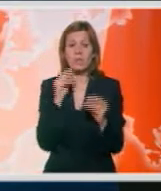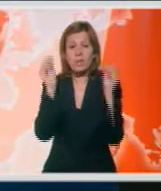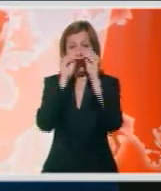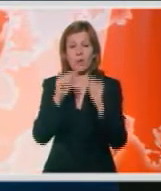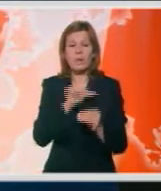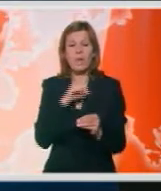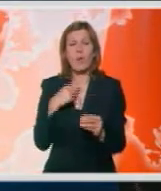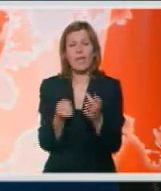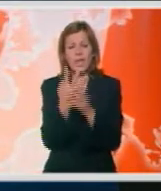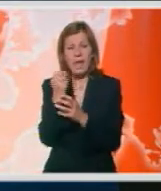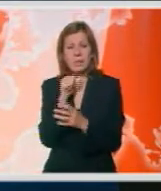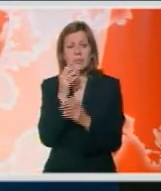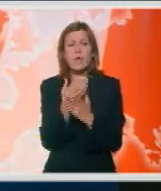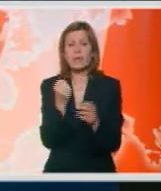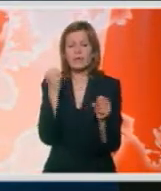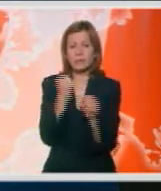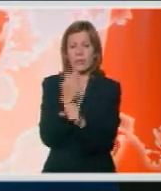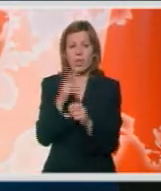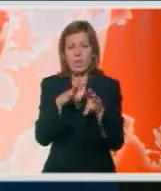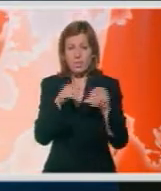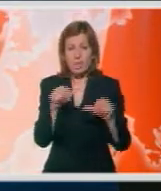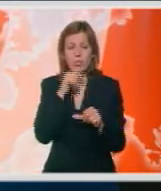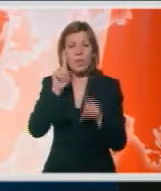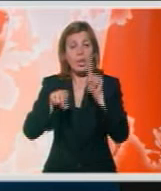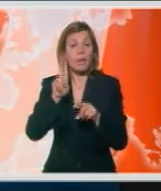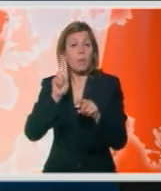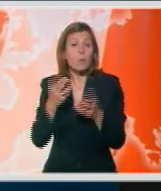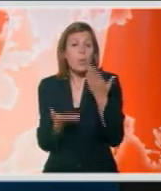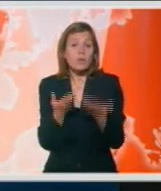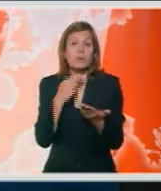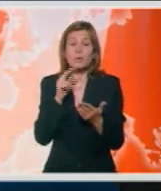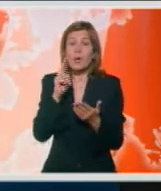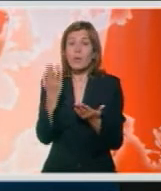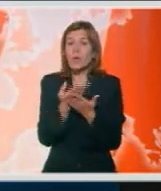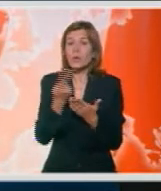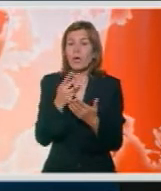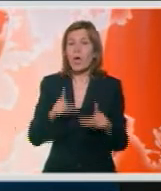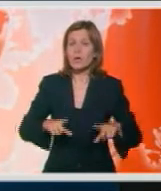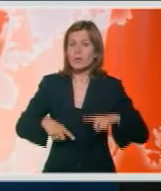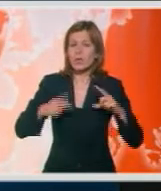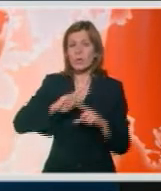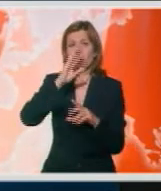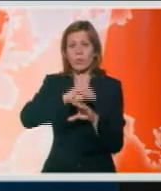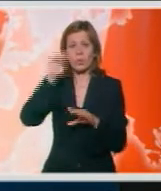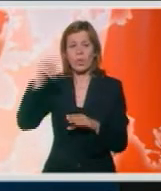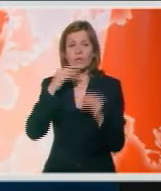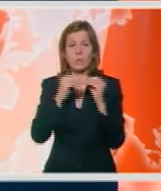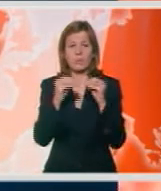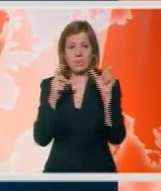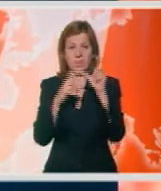samo od gasova, već i od čvrste materije i da bi neke od njih možda mogla da budu pogodne za život prenaje BBC.